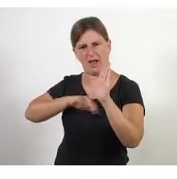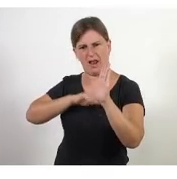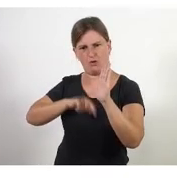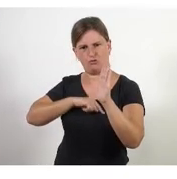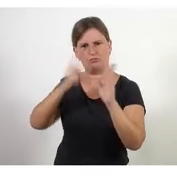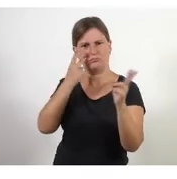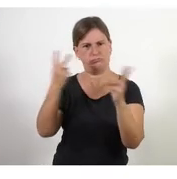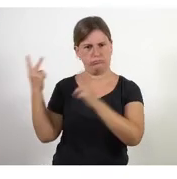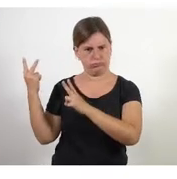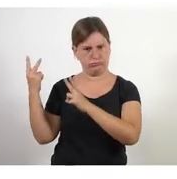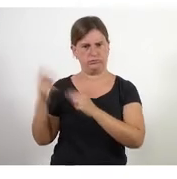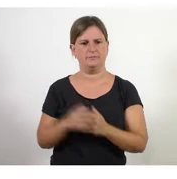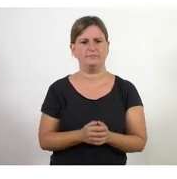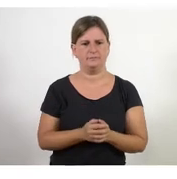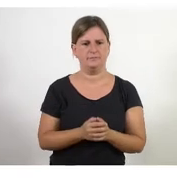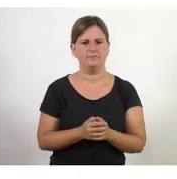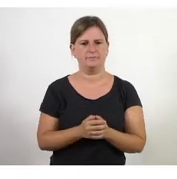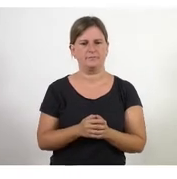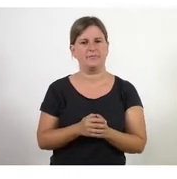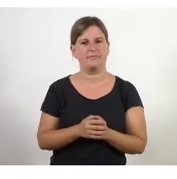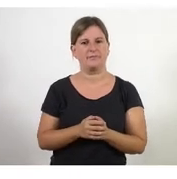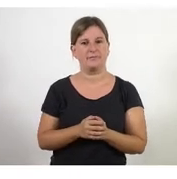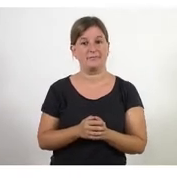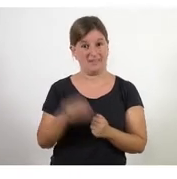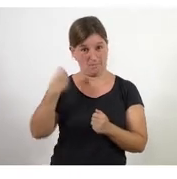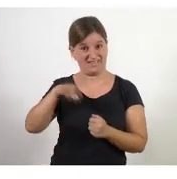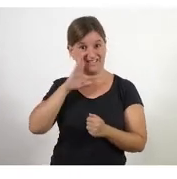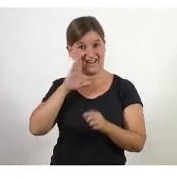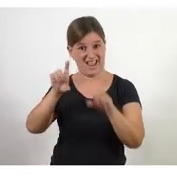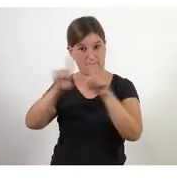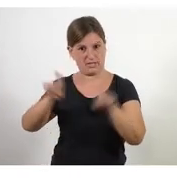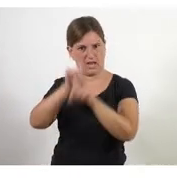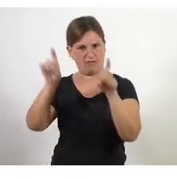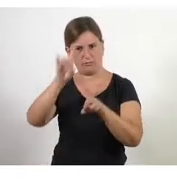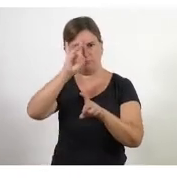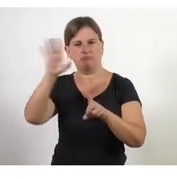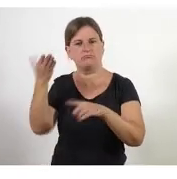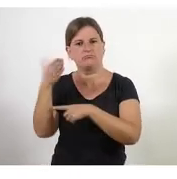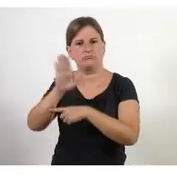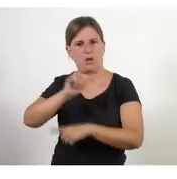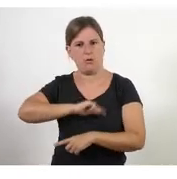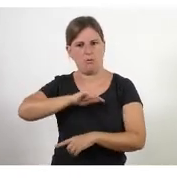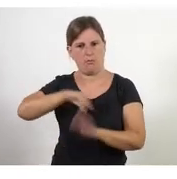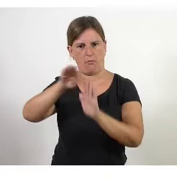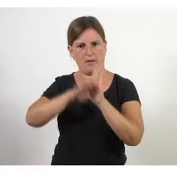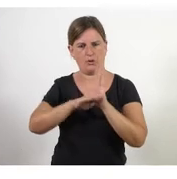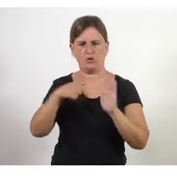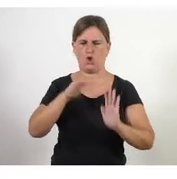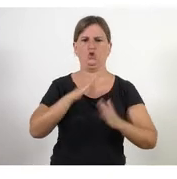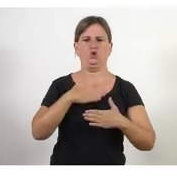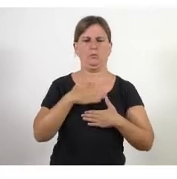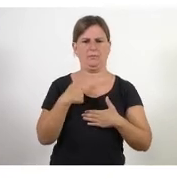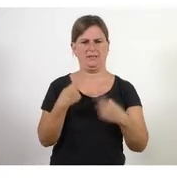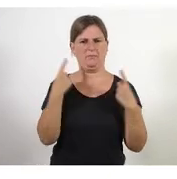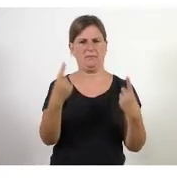us comparteixo aquests valors que van definir ells i a mi em va sorprendre molt la primera vegada però és la meva percepció